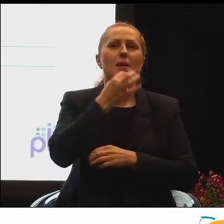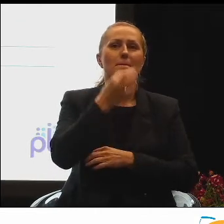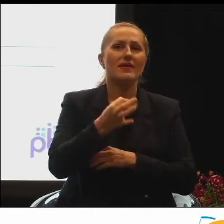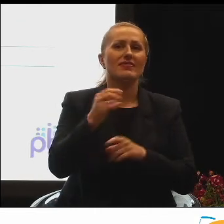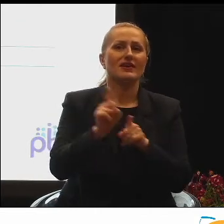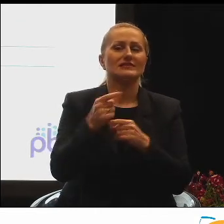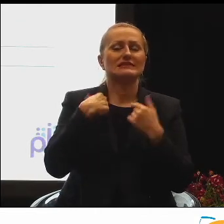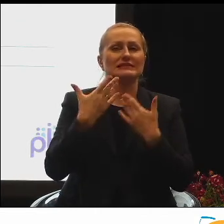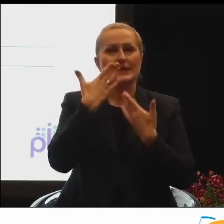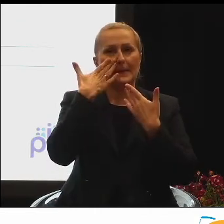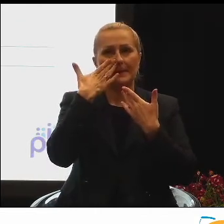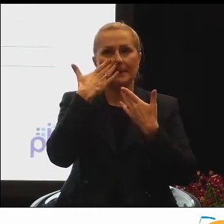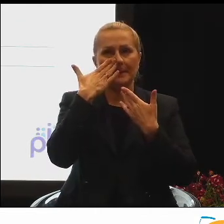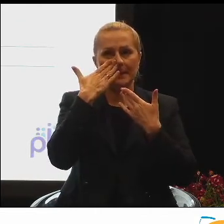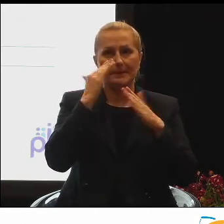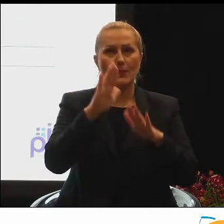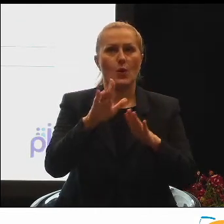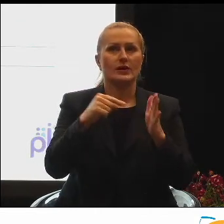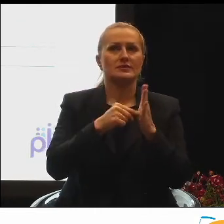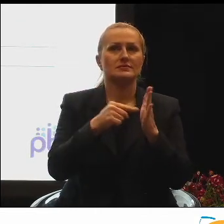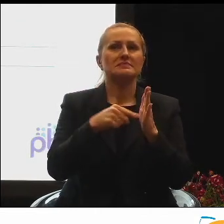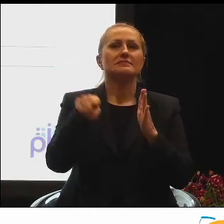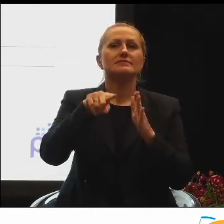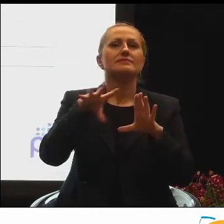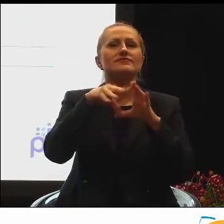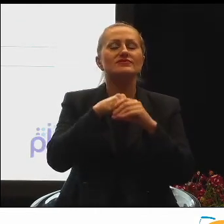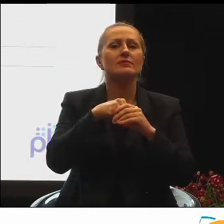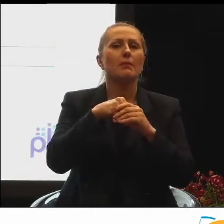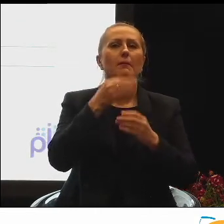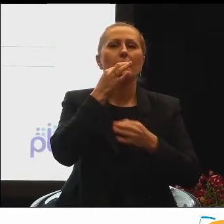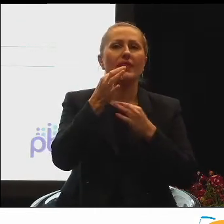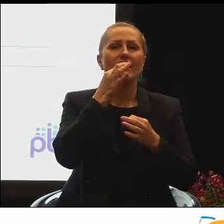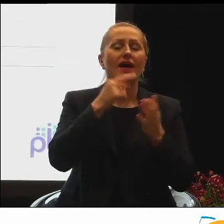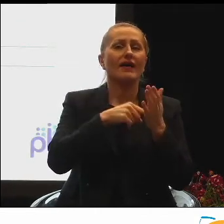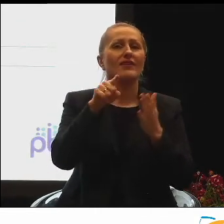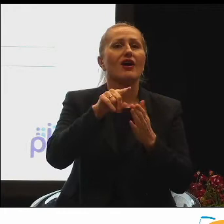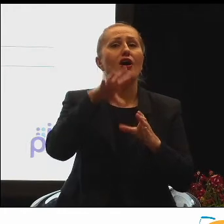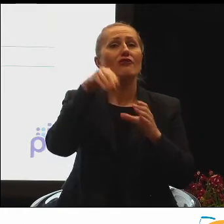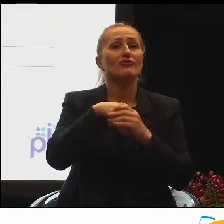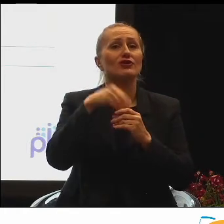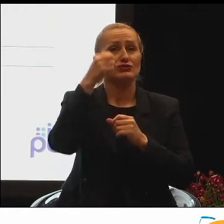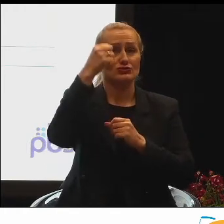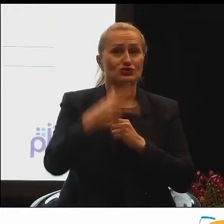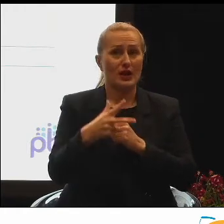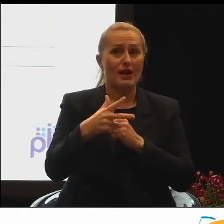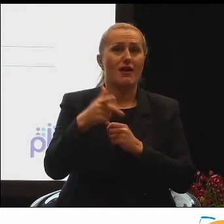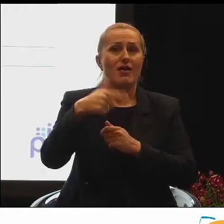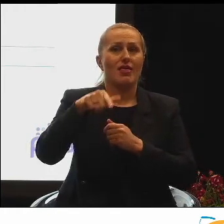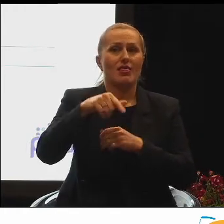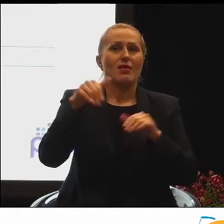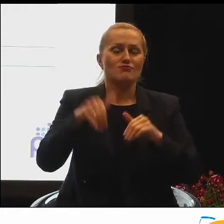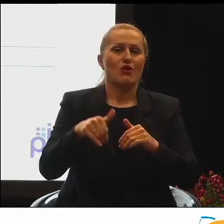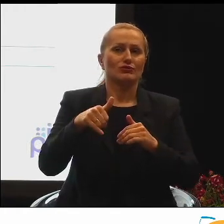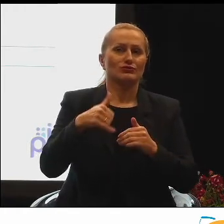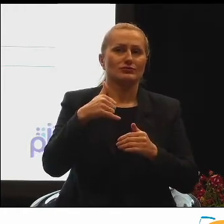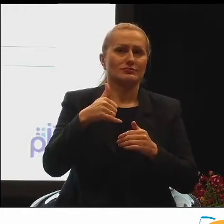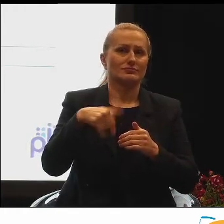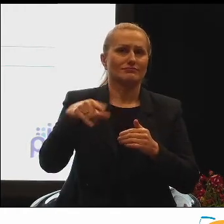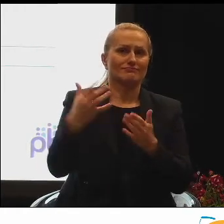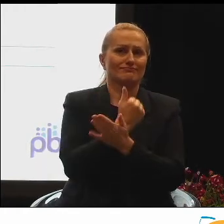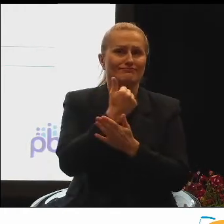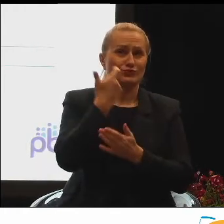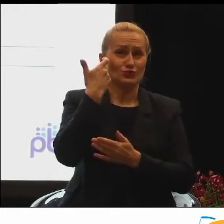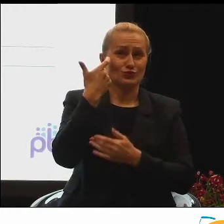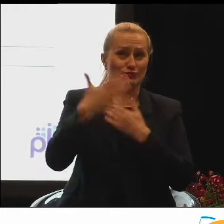chcieliśmy Państwu pokazać. Tych, które w każdym z tych trzech bloków zyskały niemal